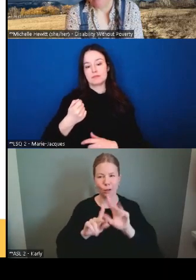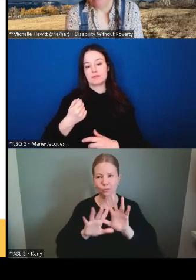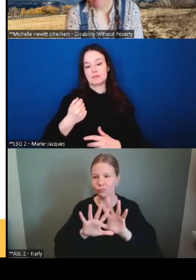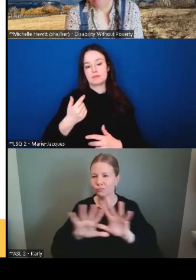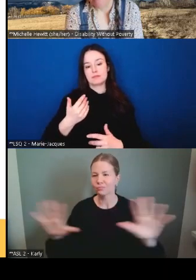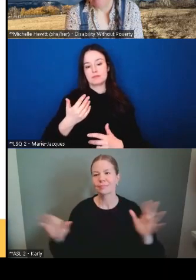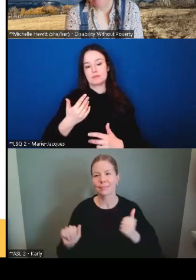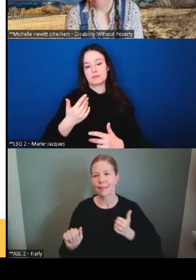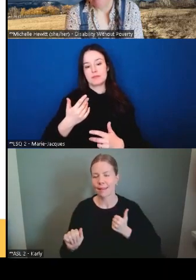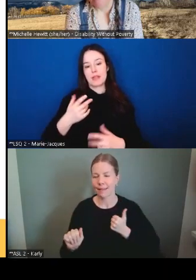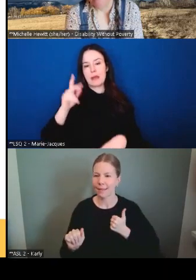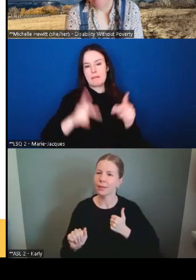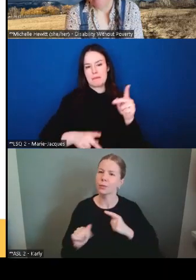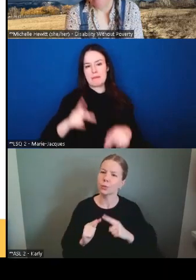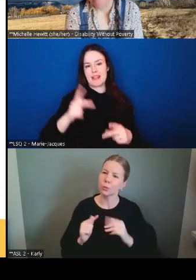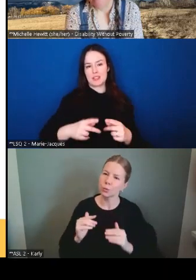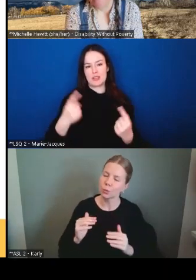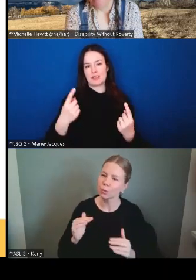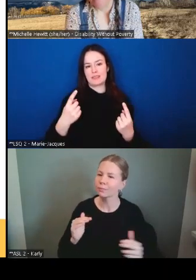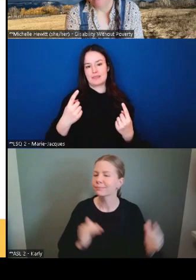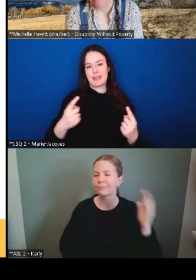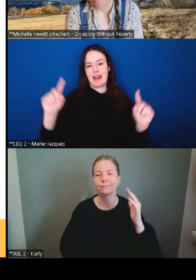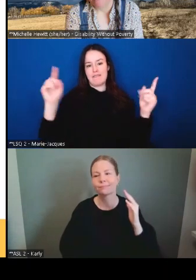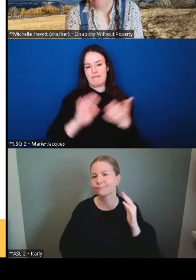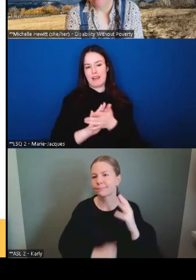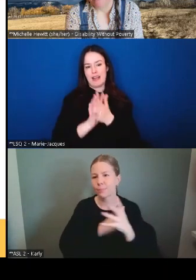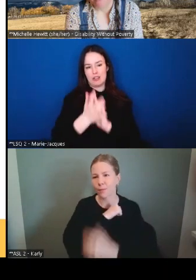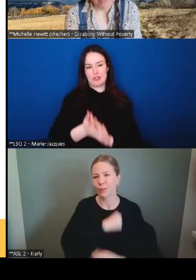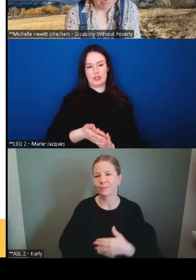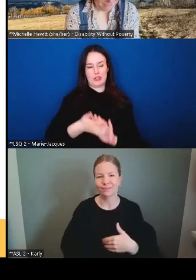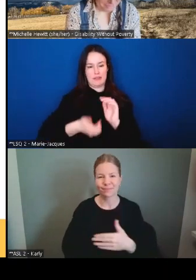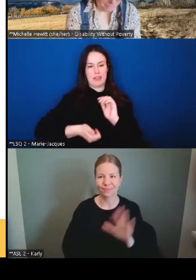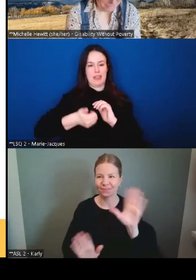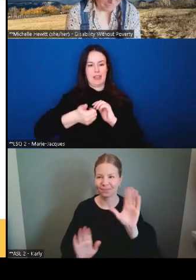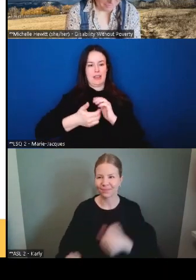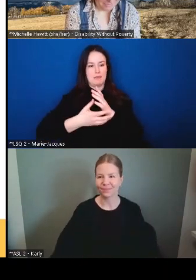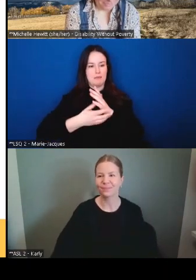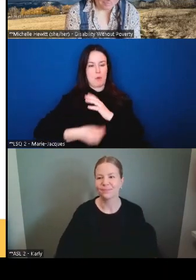enlever les gens du seuil de pauvreté. Merci à tous et à toutes et au revoir.